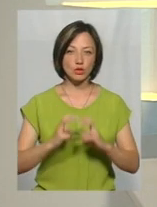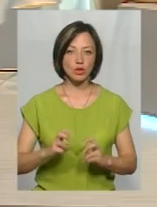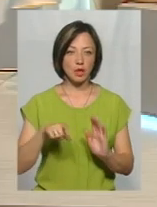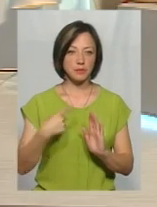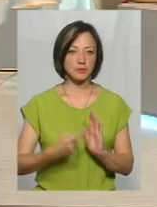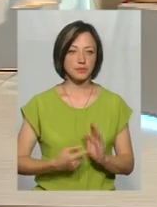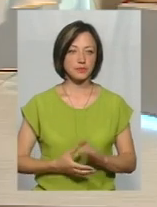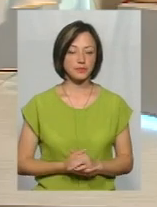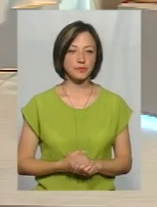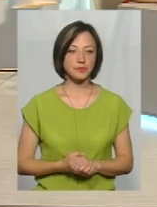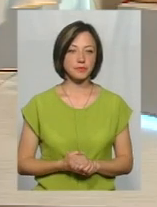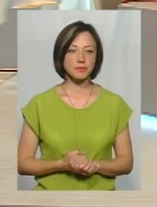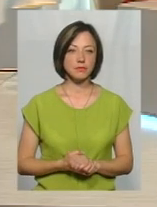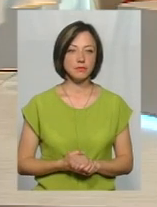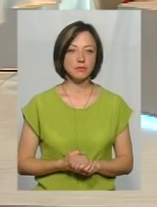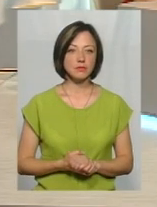дослідження?